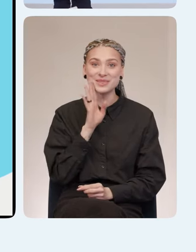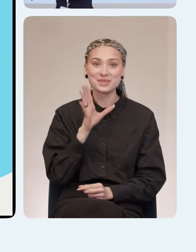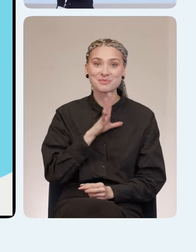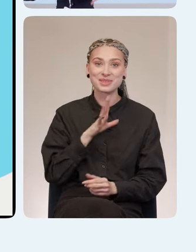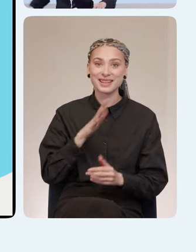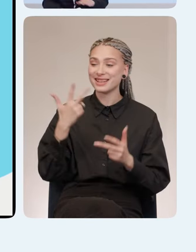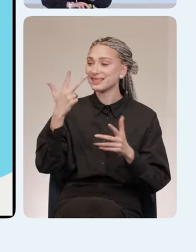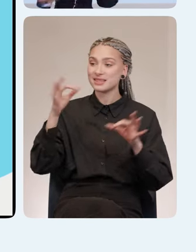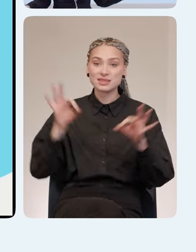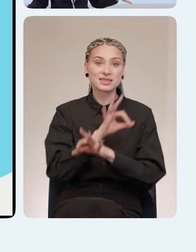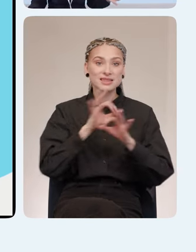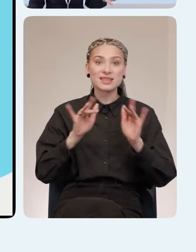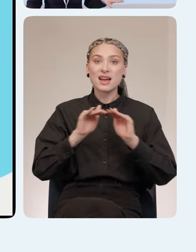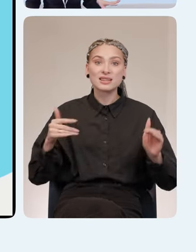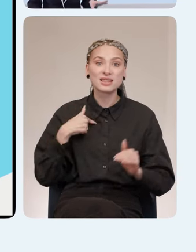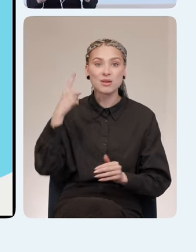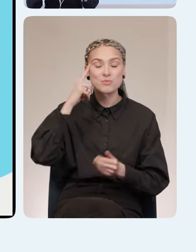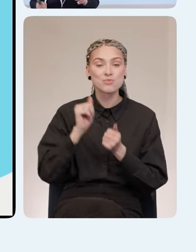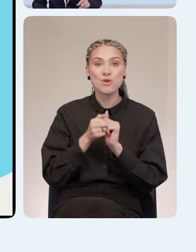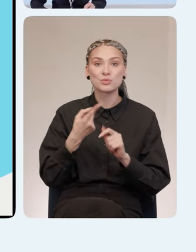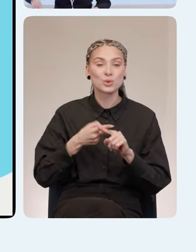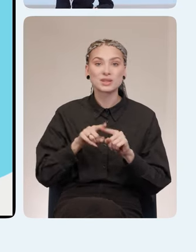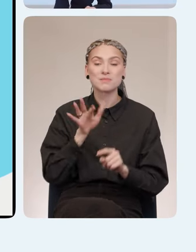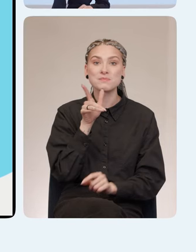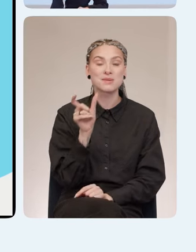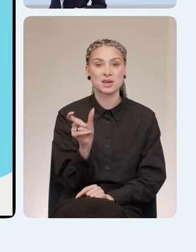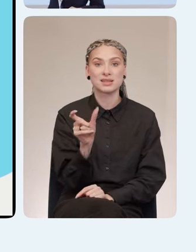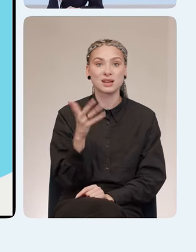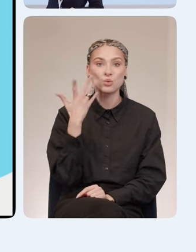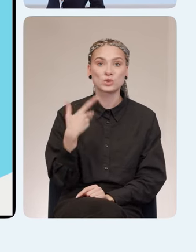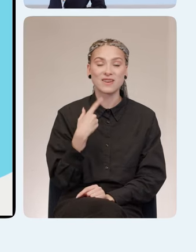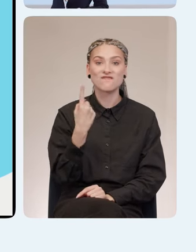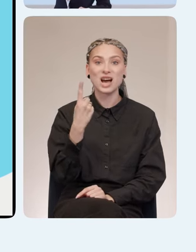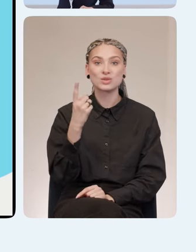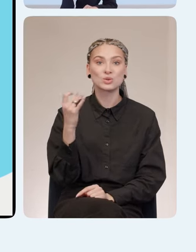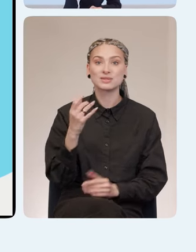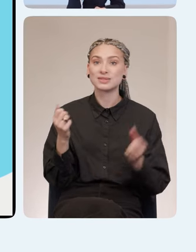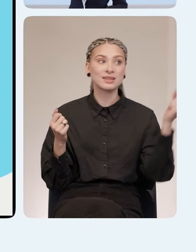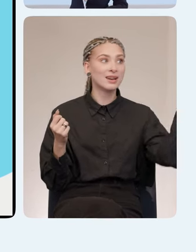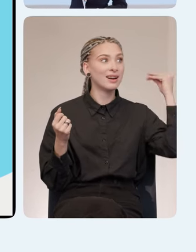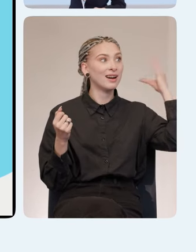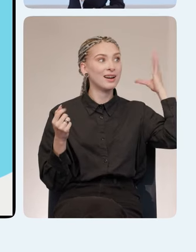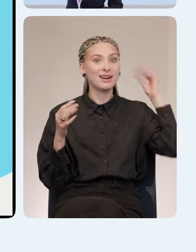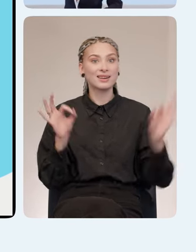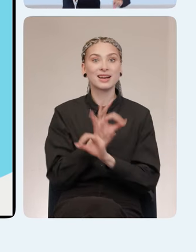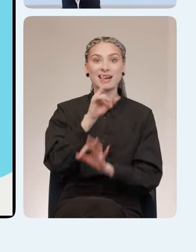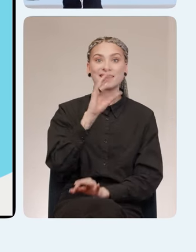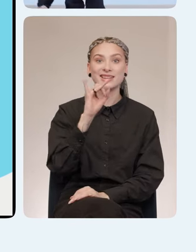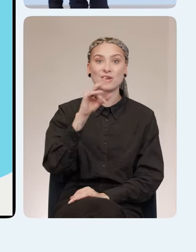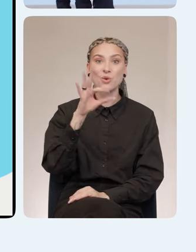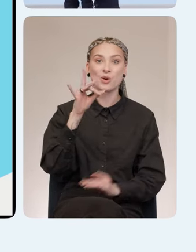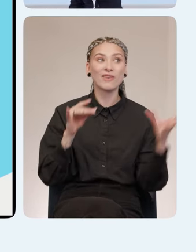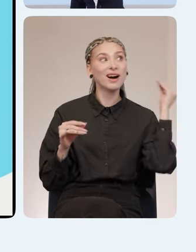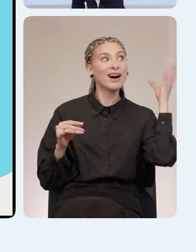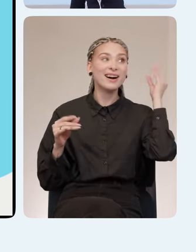сцены, все поют, я прям помню этот момент, когда у нас в одной стороне Киркоров распевается, а в